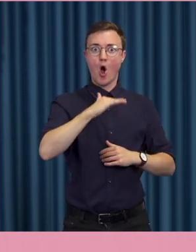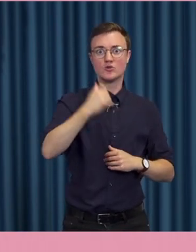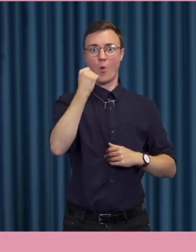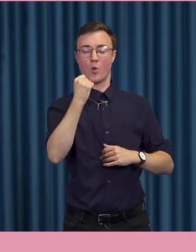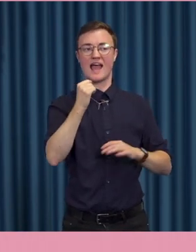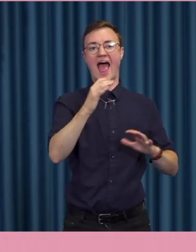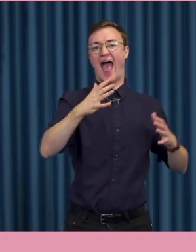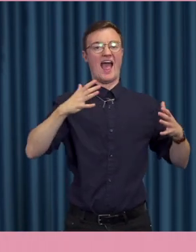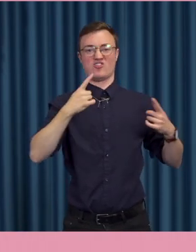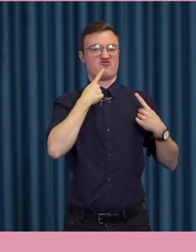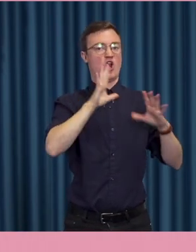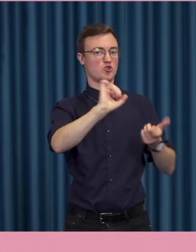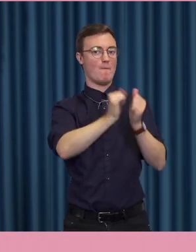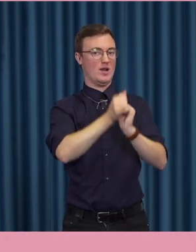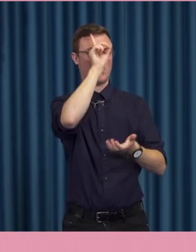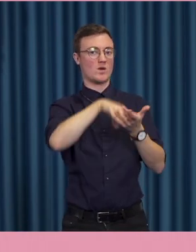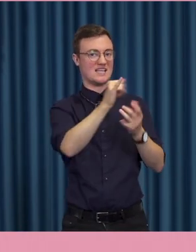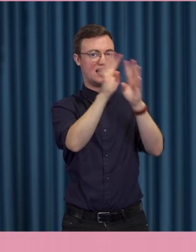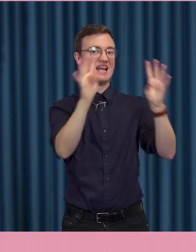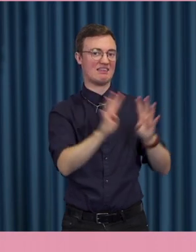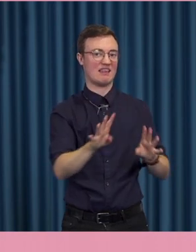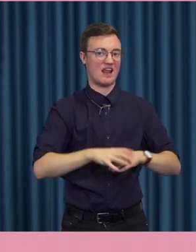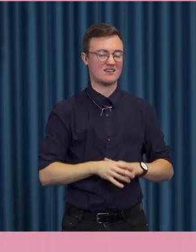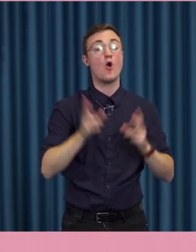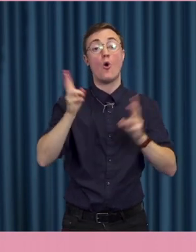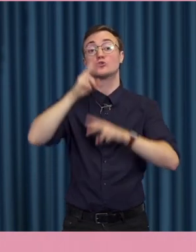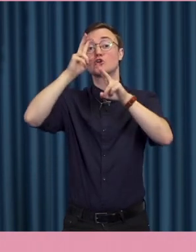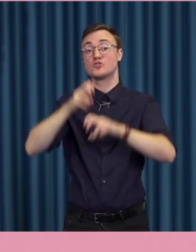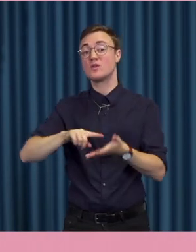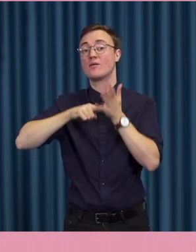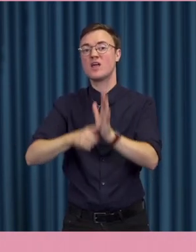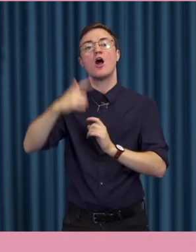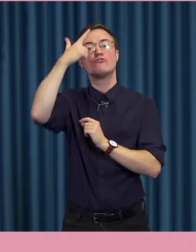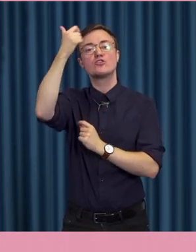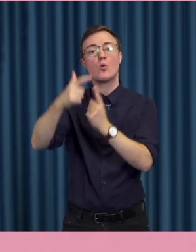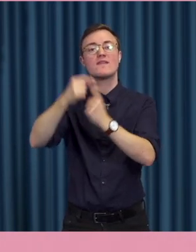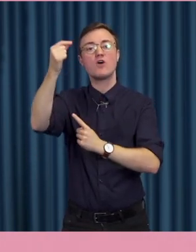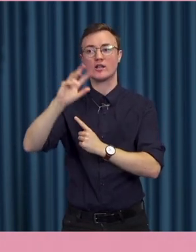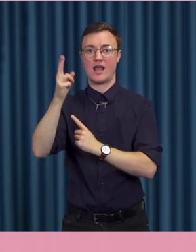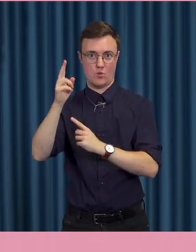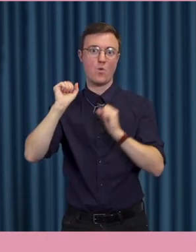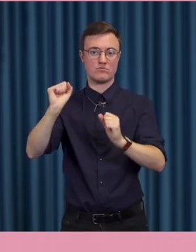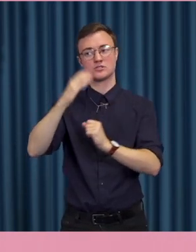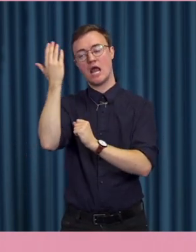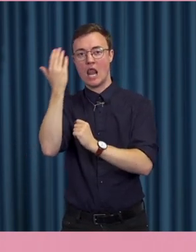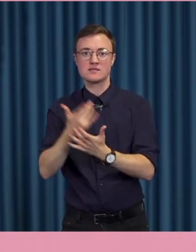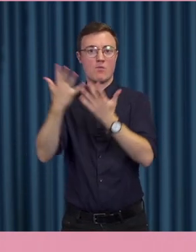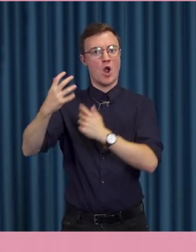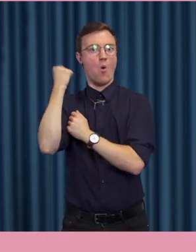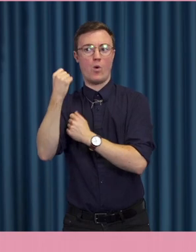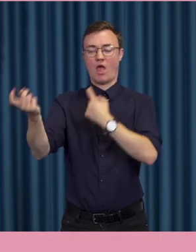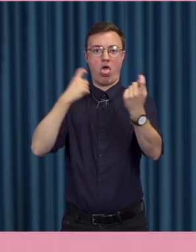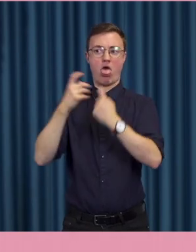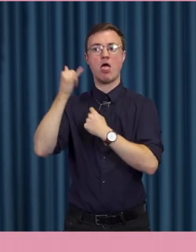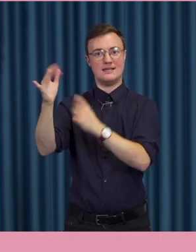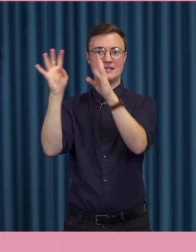det senaste året. Studier visar också att förtroendevalda numera fått ta emot fler hot på sociala medier än i något annat forum. Antalet